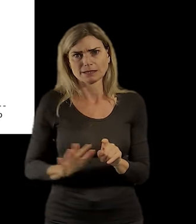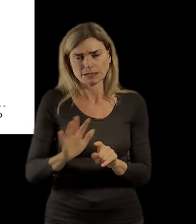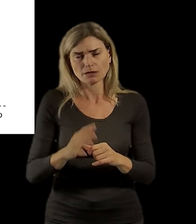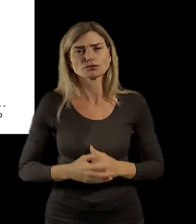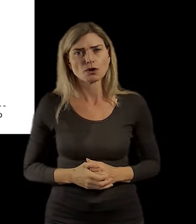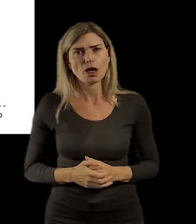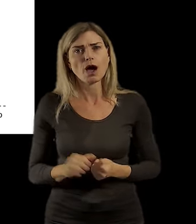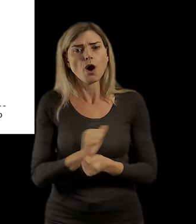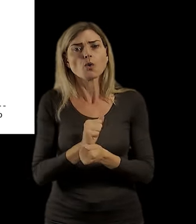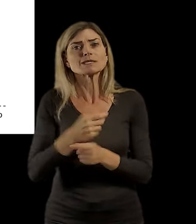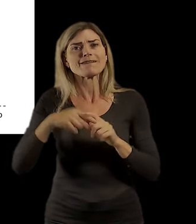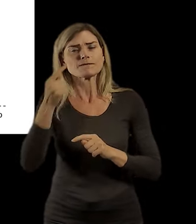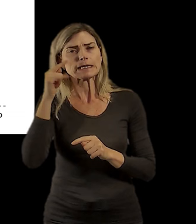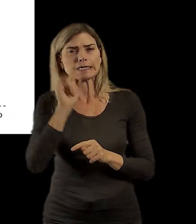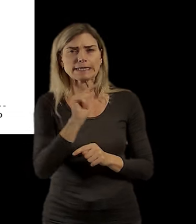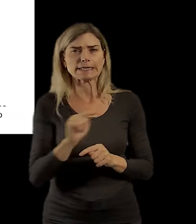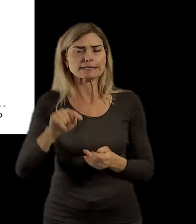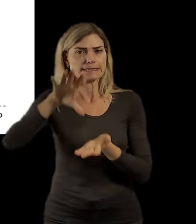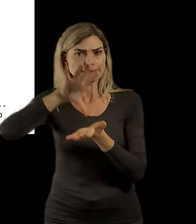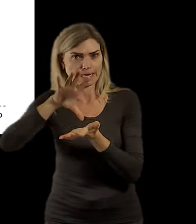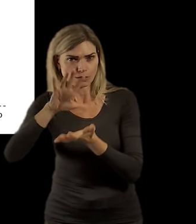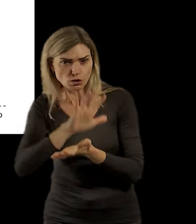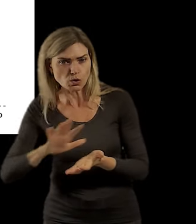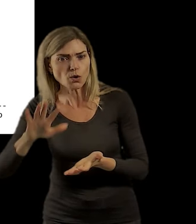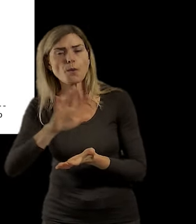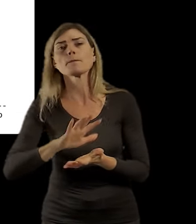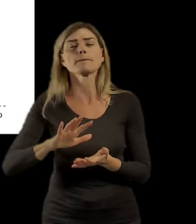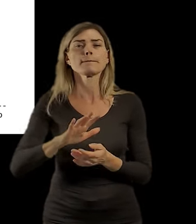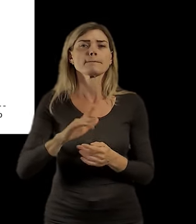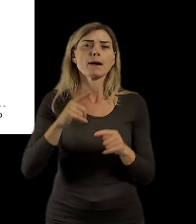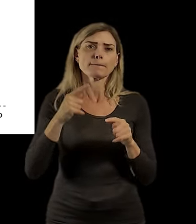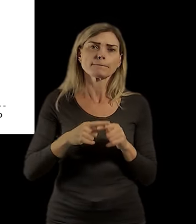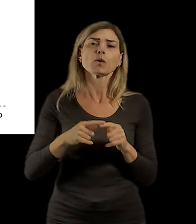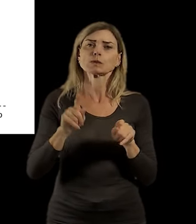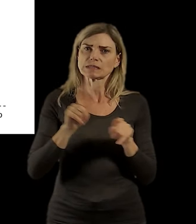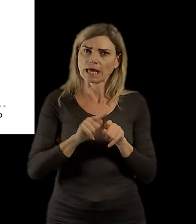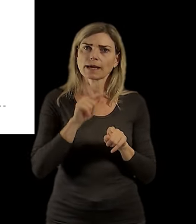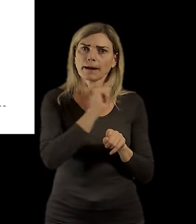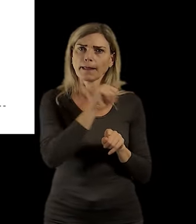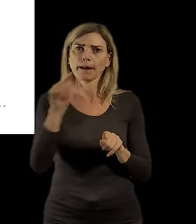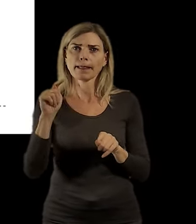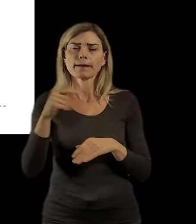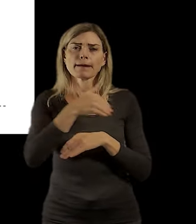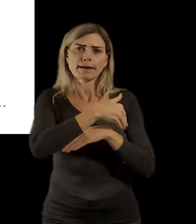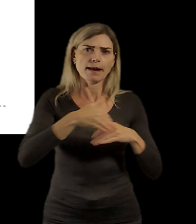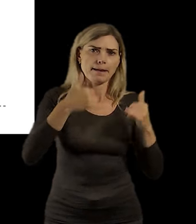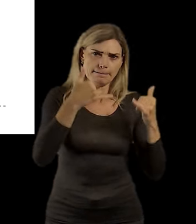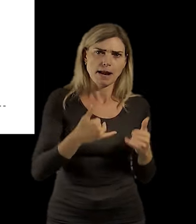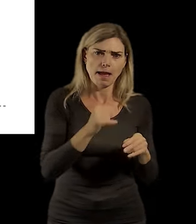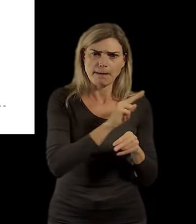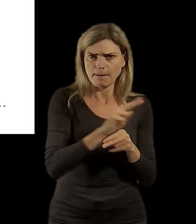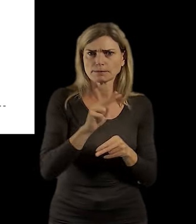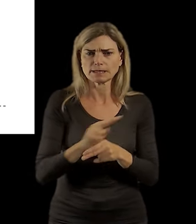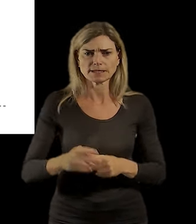vidíte, jsou to území jak v centrální části města, ve vnitřním městě, tak i na okraji Prahy. Tak, to